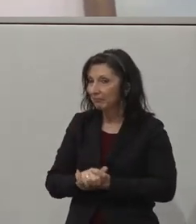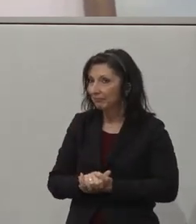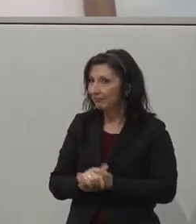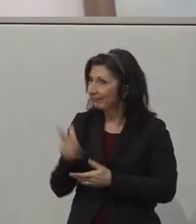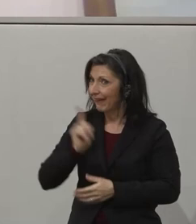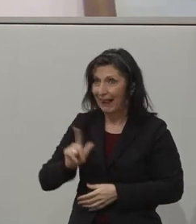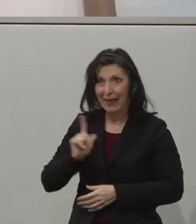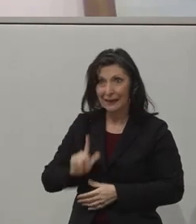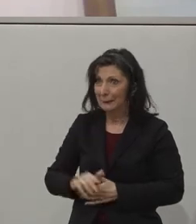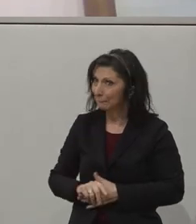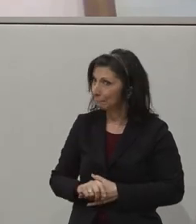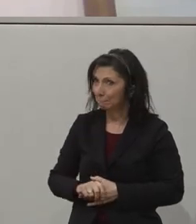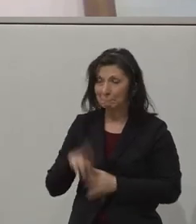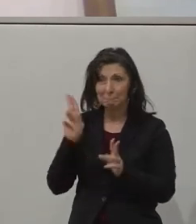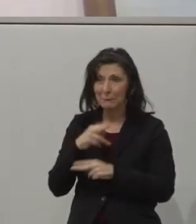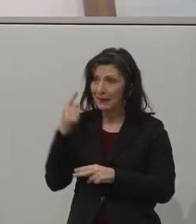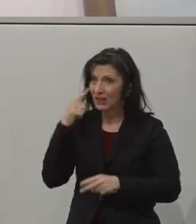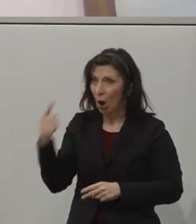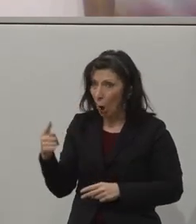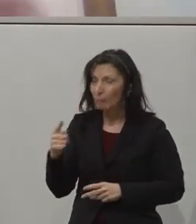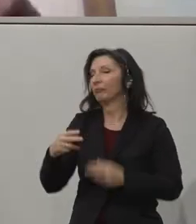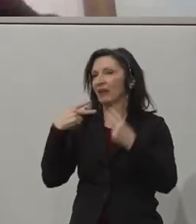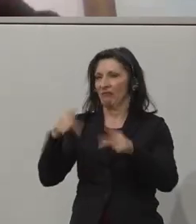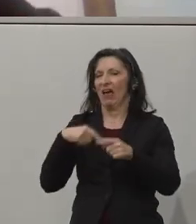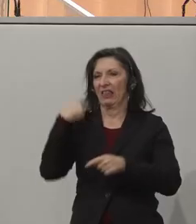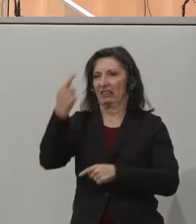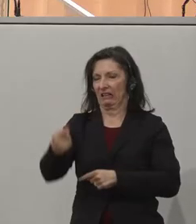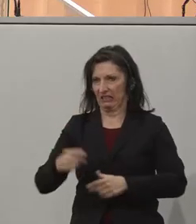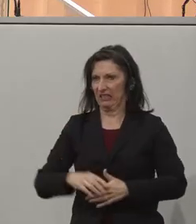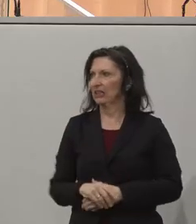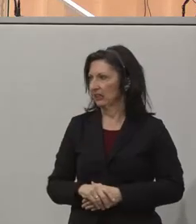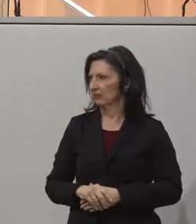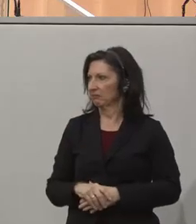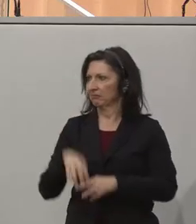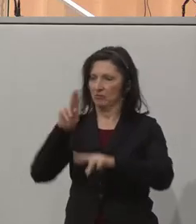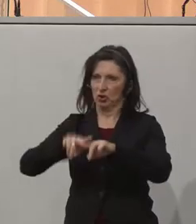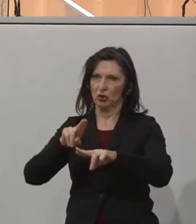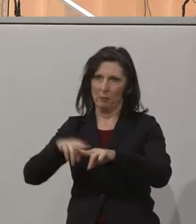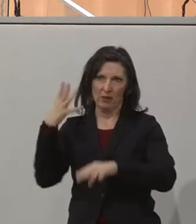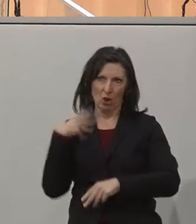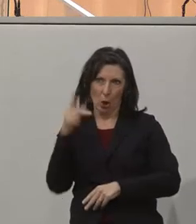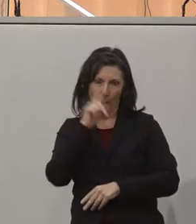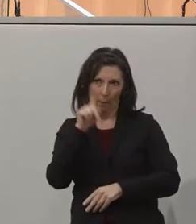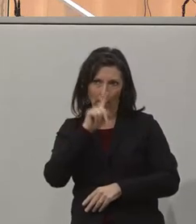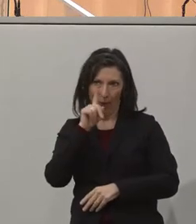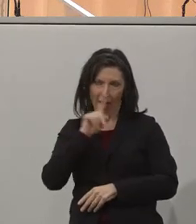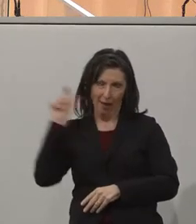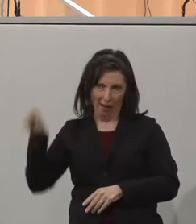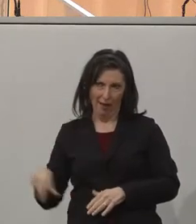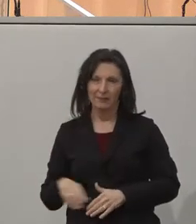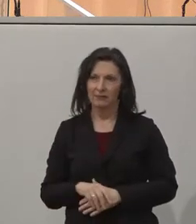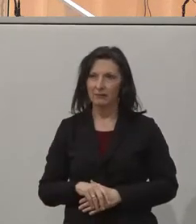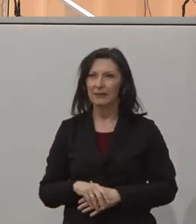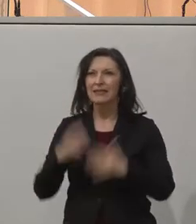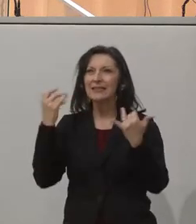Leider immer noch nicht. Wir gehen weiter und versuchen es dann gleich wieder mit Ihnen und